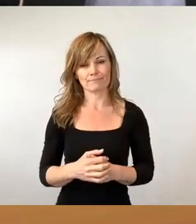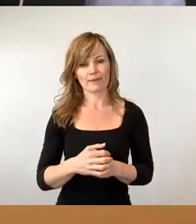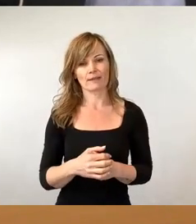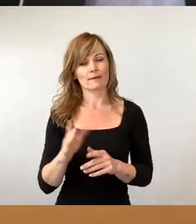§ 10.